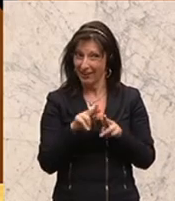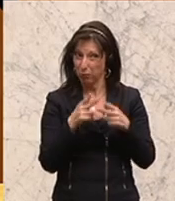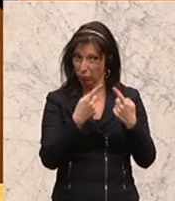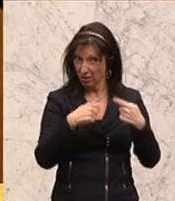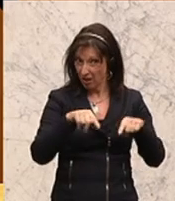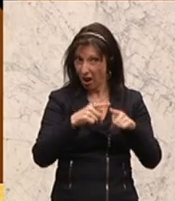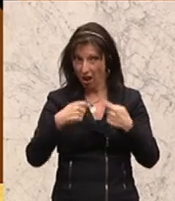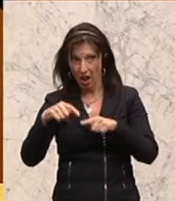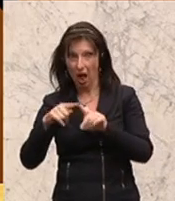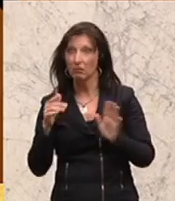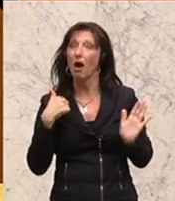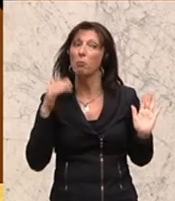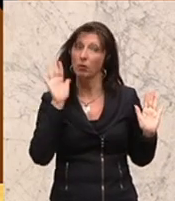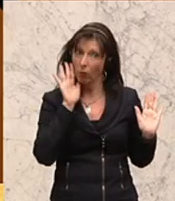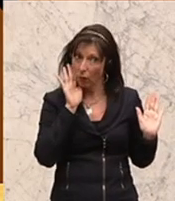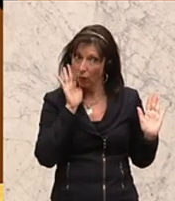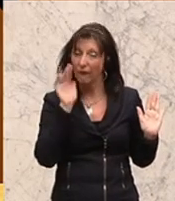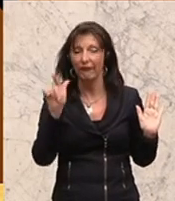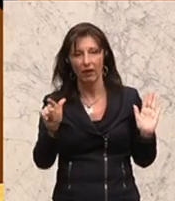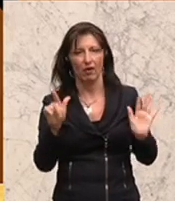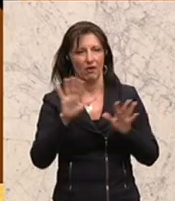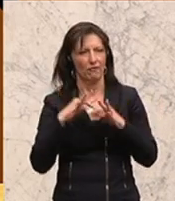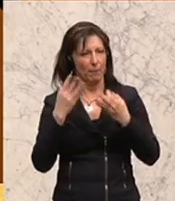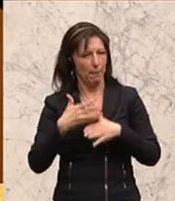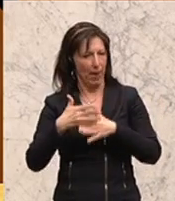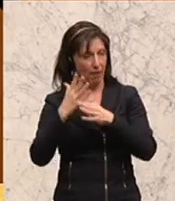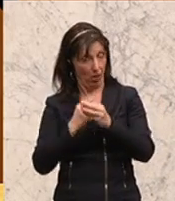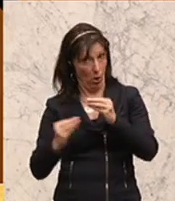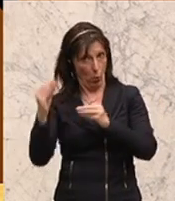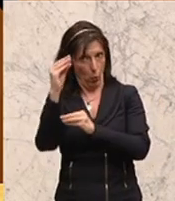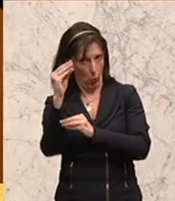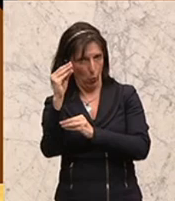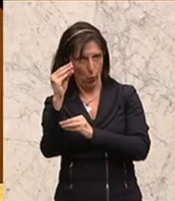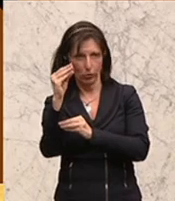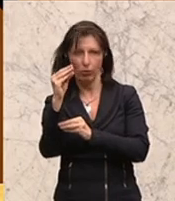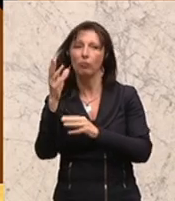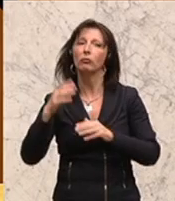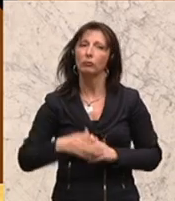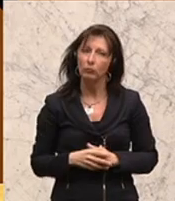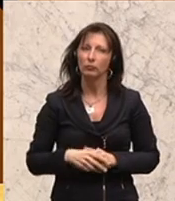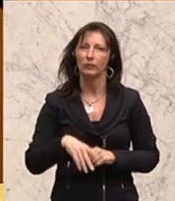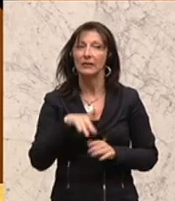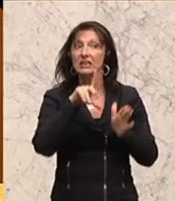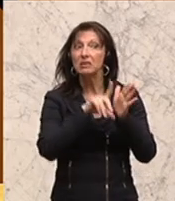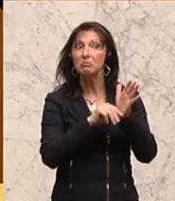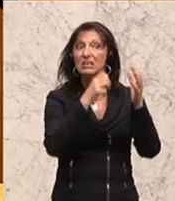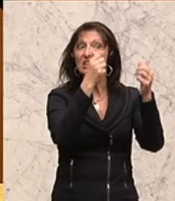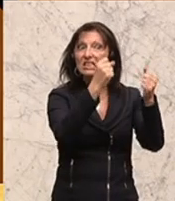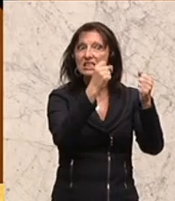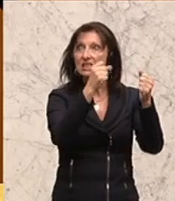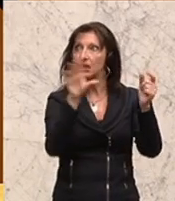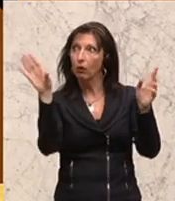Praxis, wie mir zu Ohren gekommen ist, dass diese erhöhte Familienbeihilfe bei Behinderung bei der Mindestsicherung